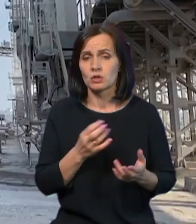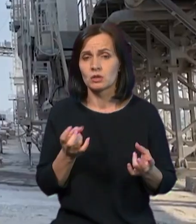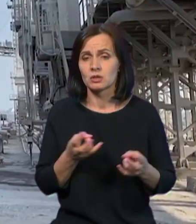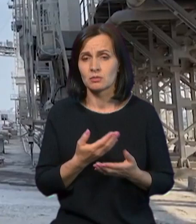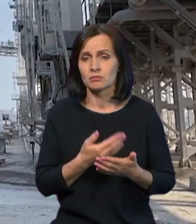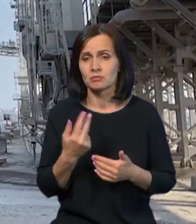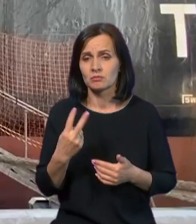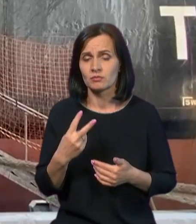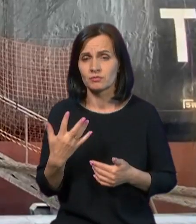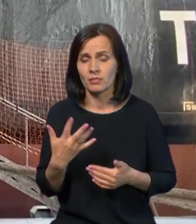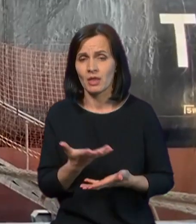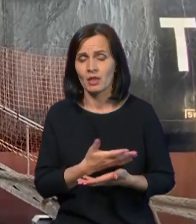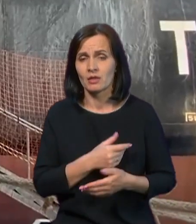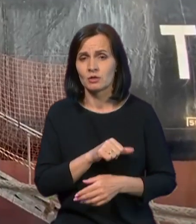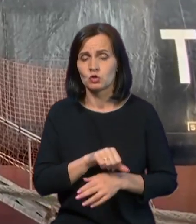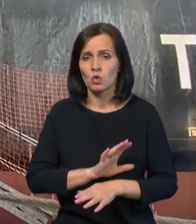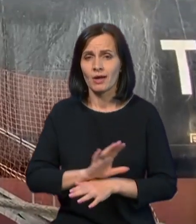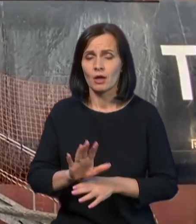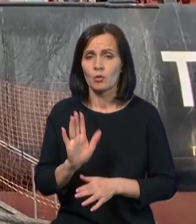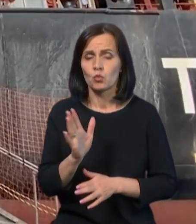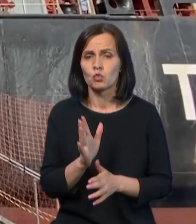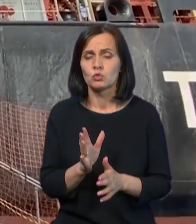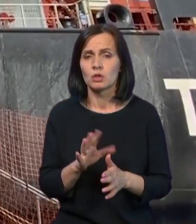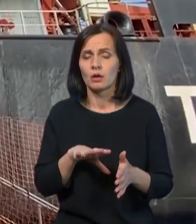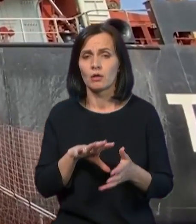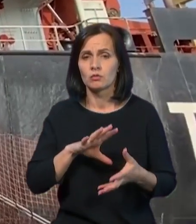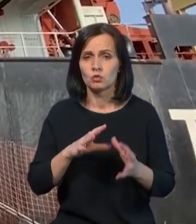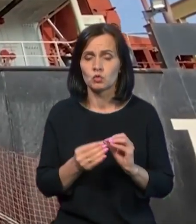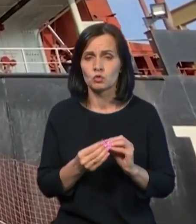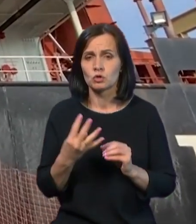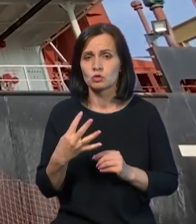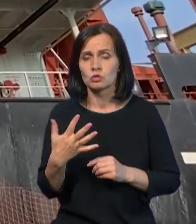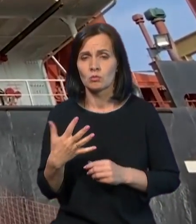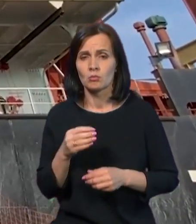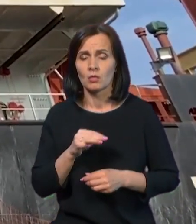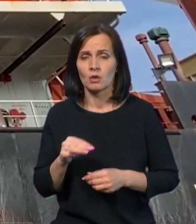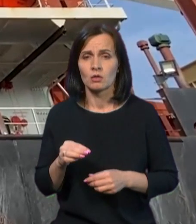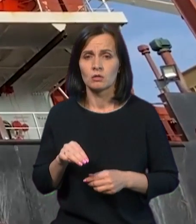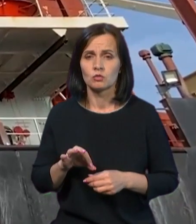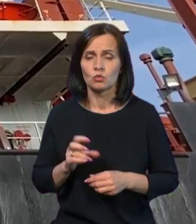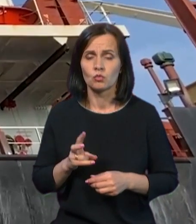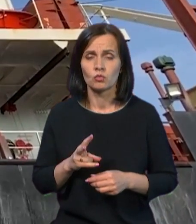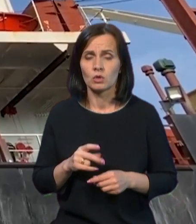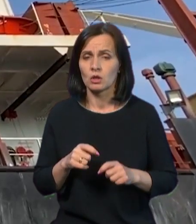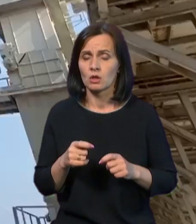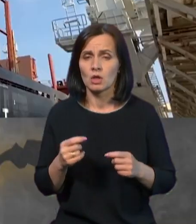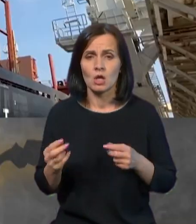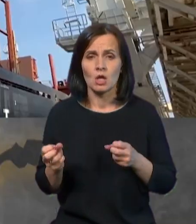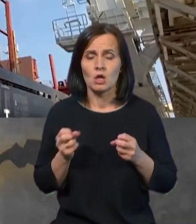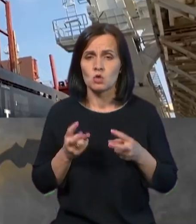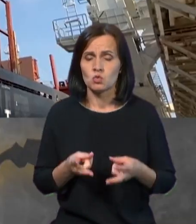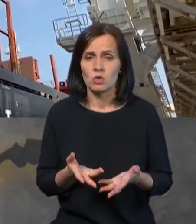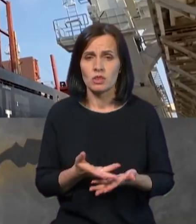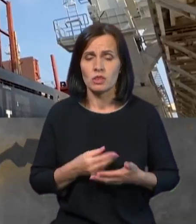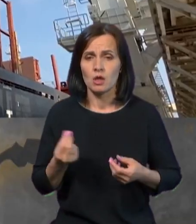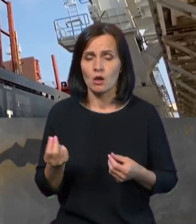буде складати більш ніж 40 мільйонів тонн. Загрози ніякої продовольчої безпеки в нашій країні немає. У